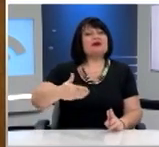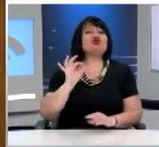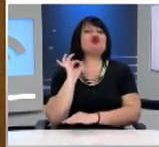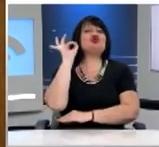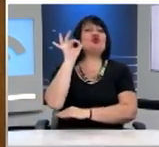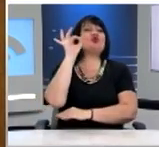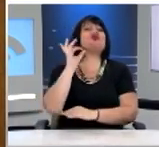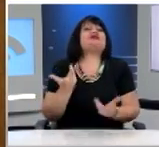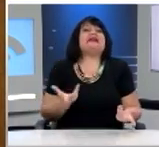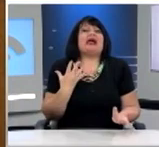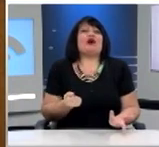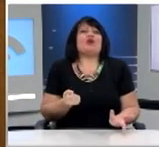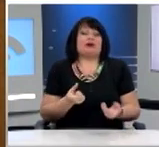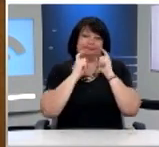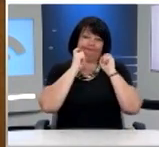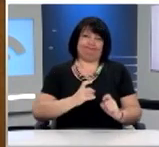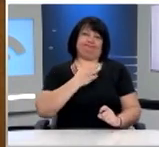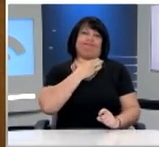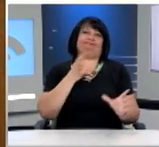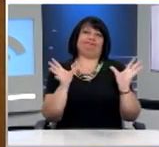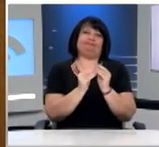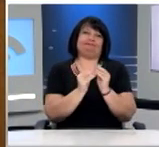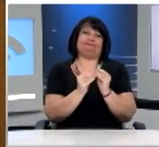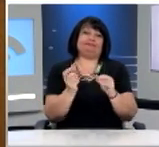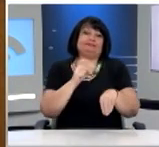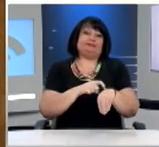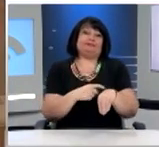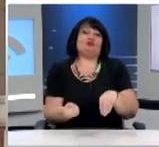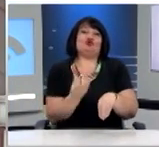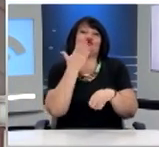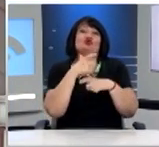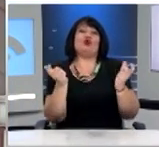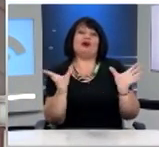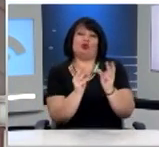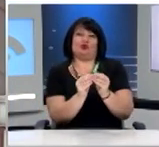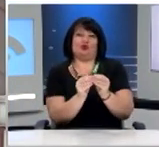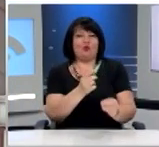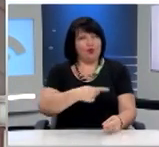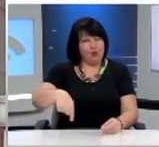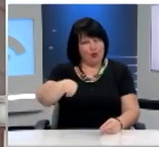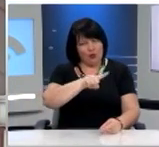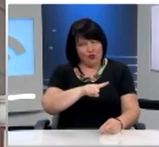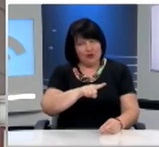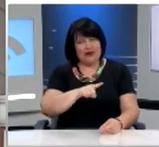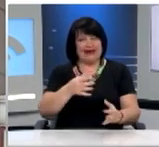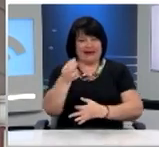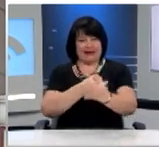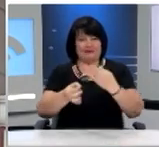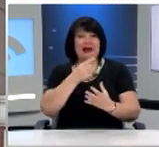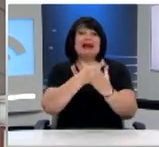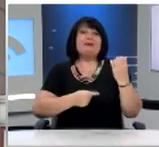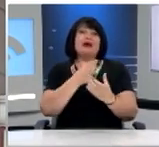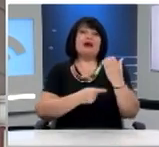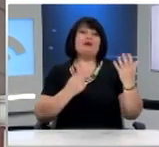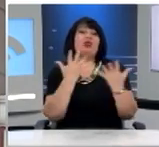μας. Επομένως, αναγκαστικά σχετίζεται με το σύγχρονο σχολείο. Όλες και όλοι οι συνάδελφοι επισήμαναν τις ελίψεις και